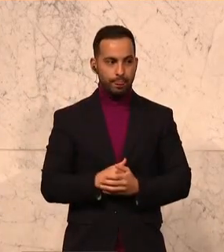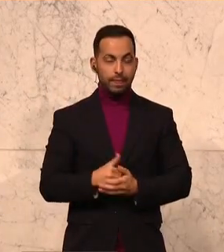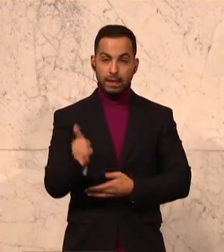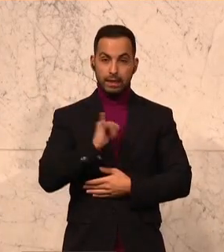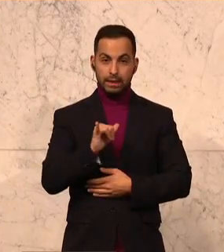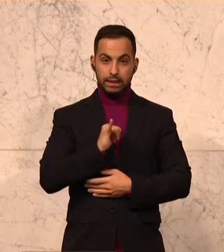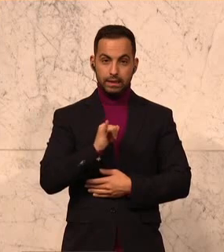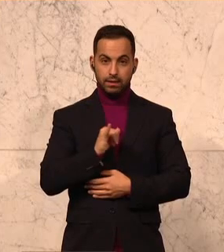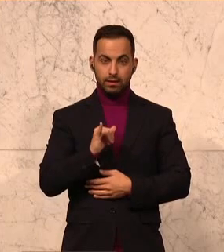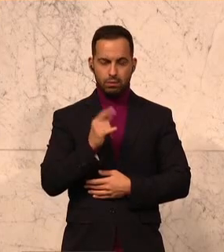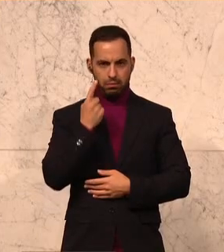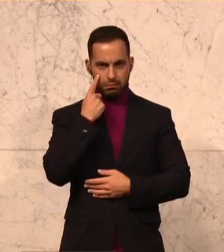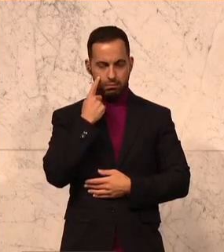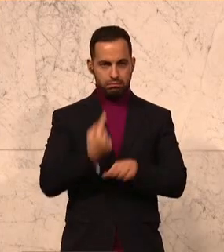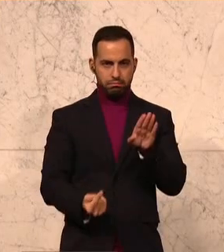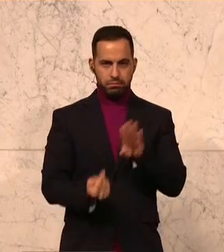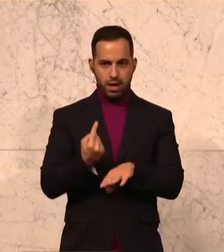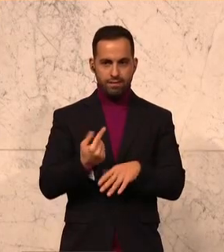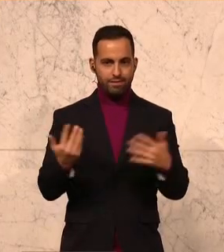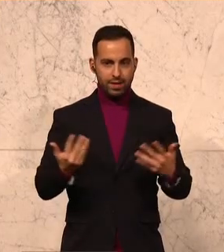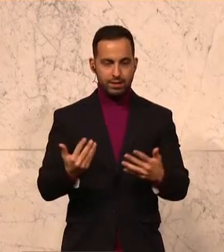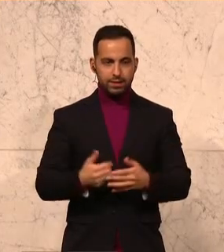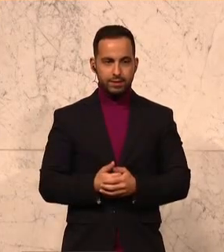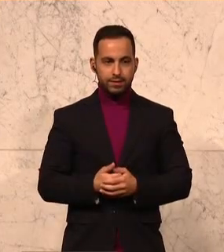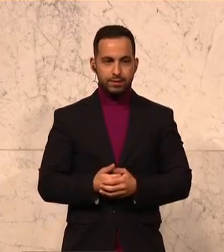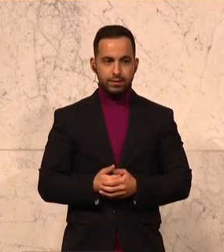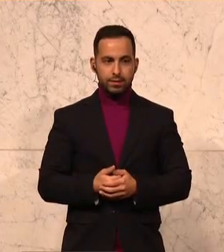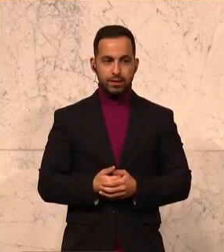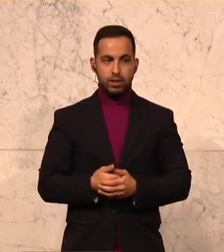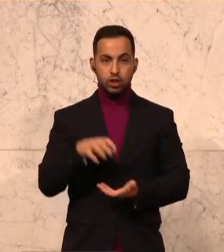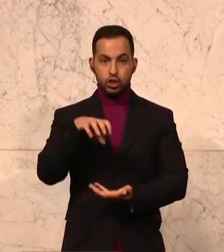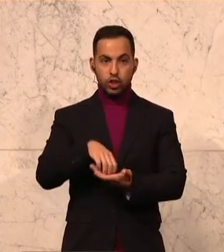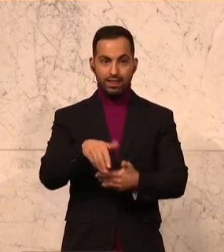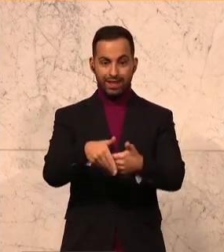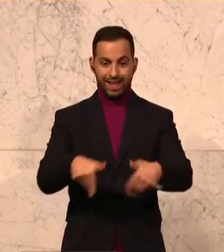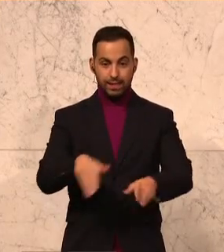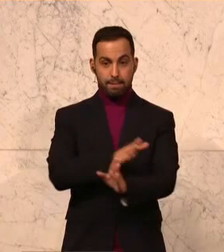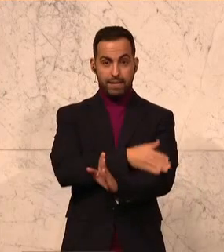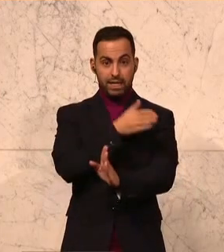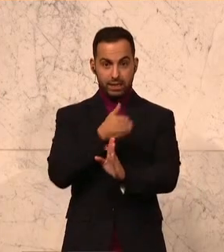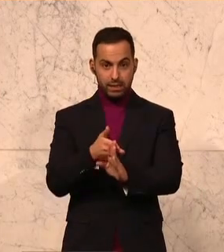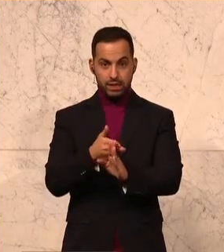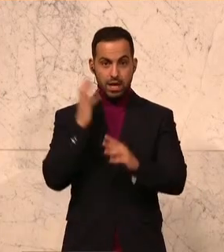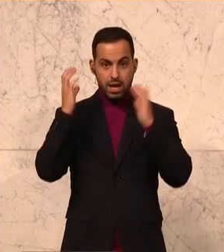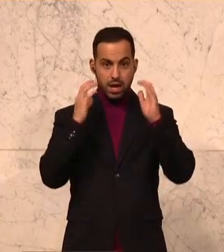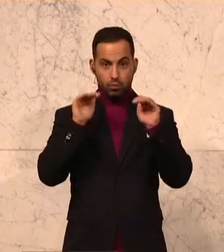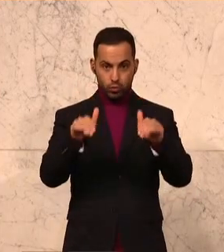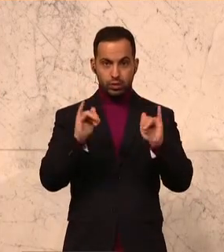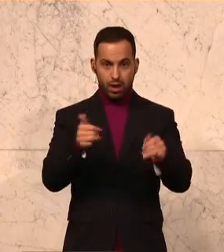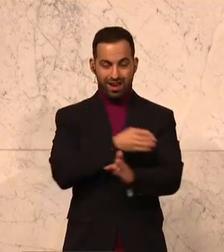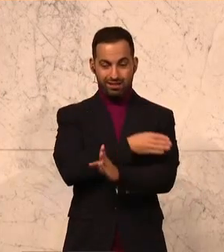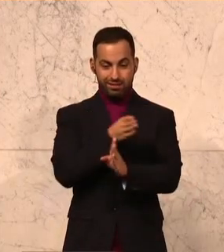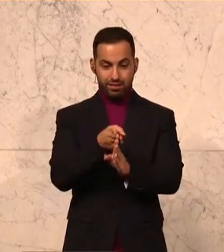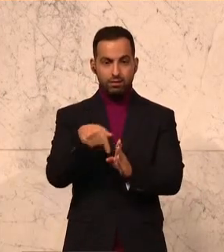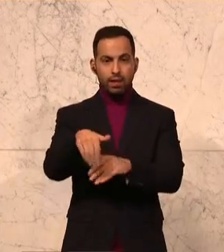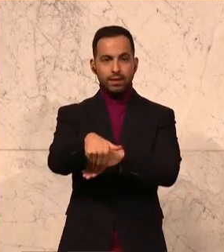Interessante oder das Seltsame bei der ganzen Geschichte ist das, dass bis zur Stadtgrenze hin besteht der Lärmschutz, dann